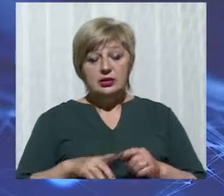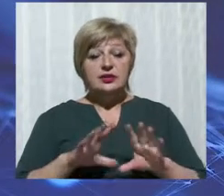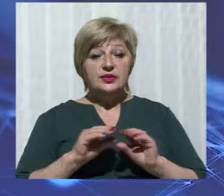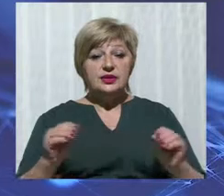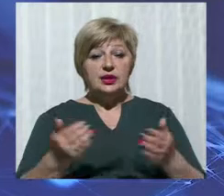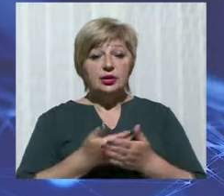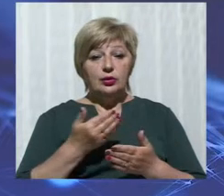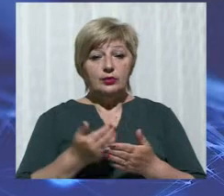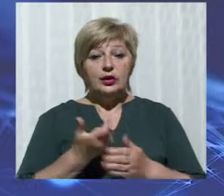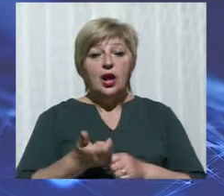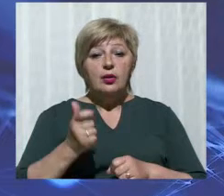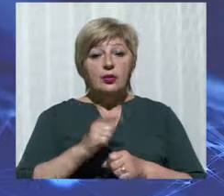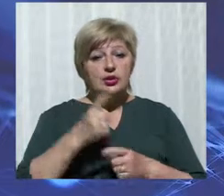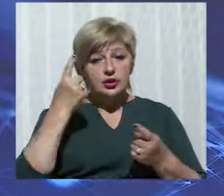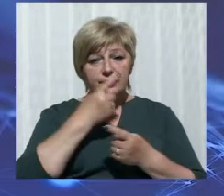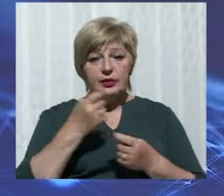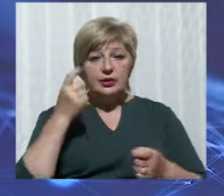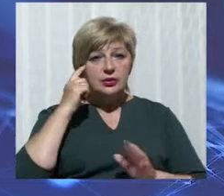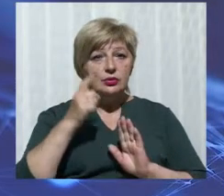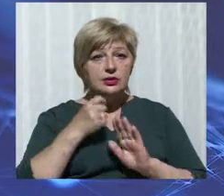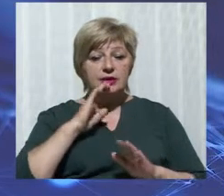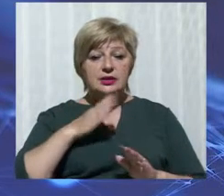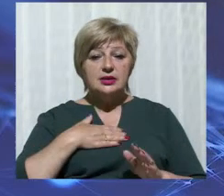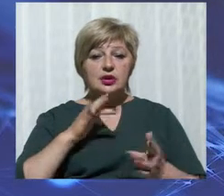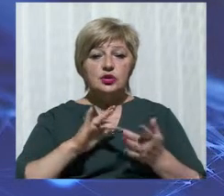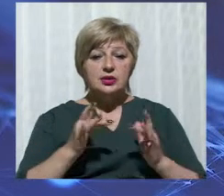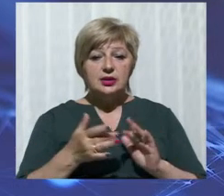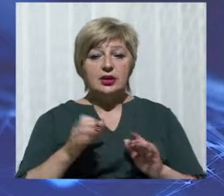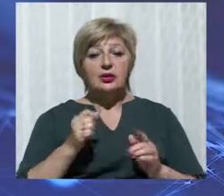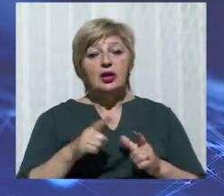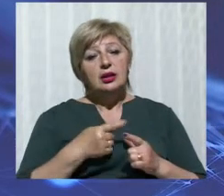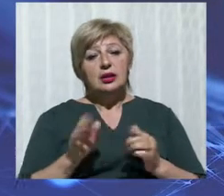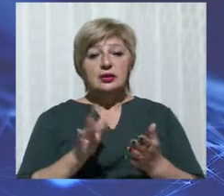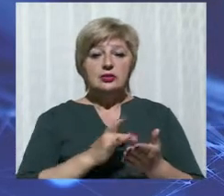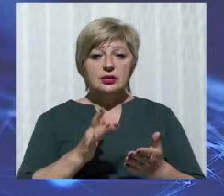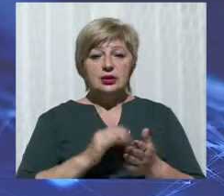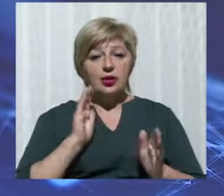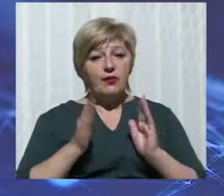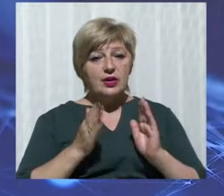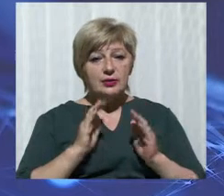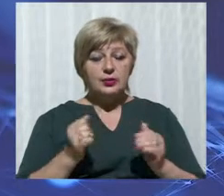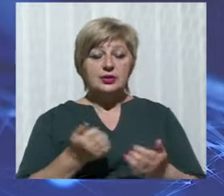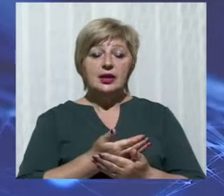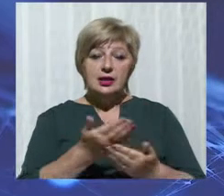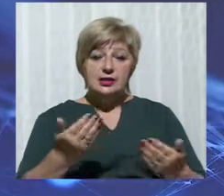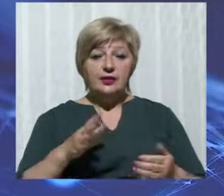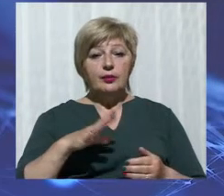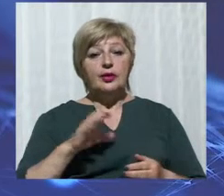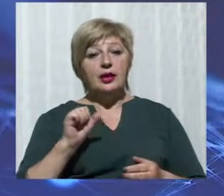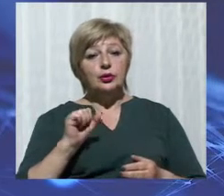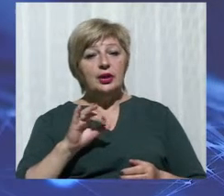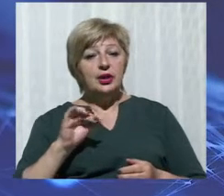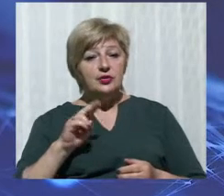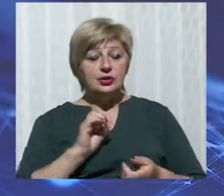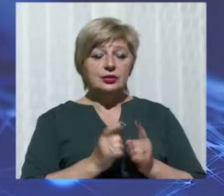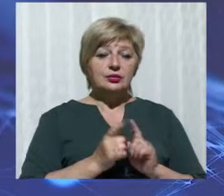всі новини. Більше інформації дізнавайтеся з нашого сайту або зі сторінки у Фейсбуці. Ну, а з вами були Анатолій Івченко та